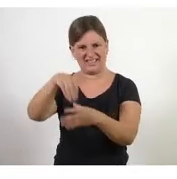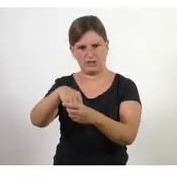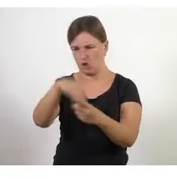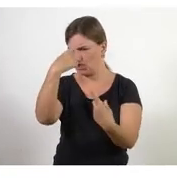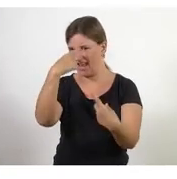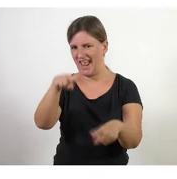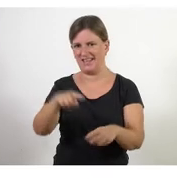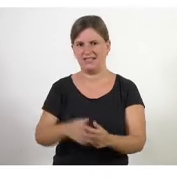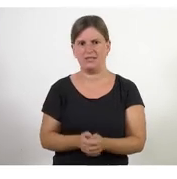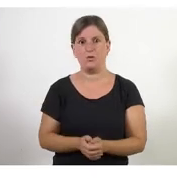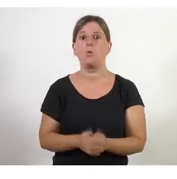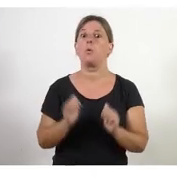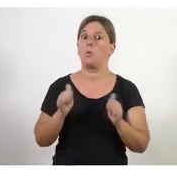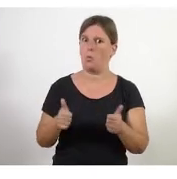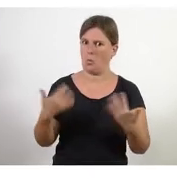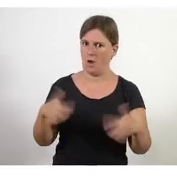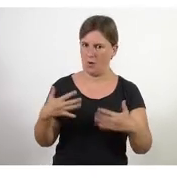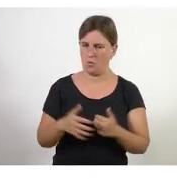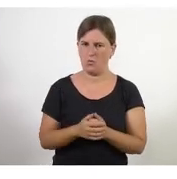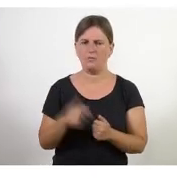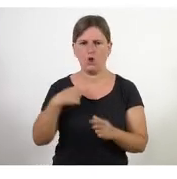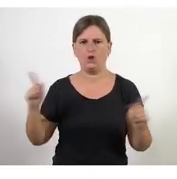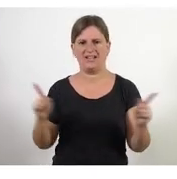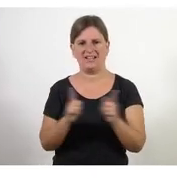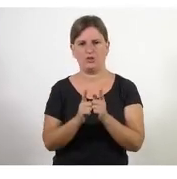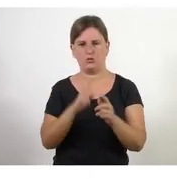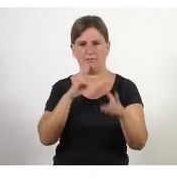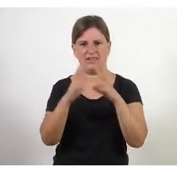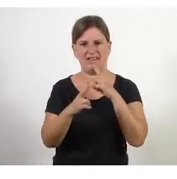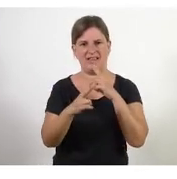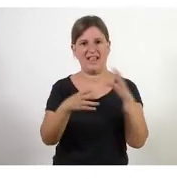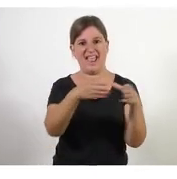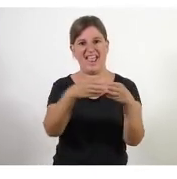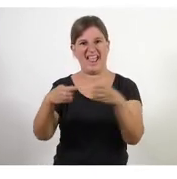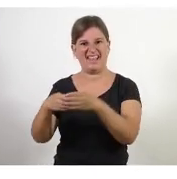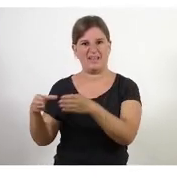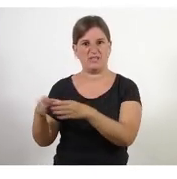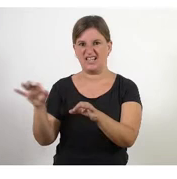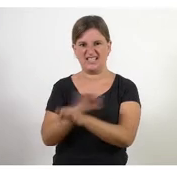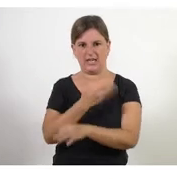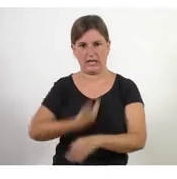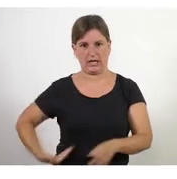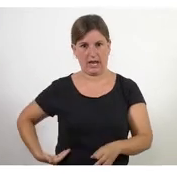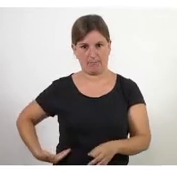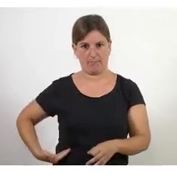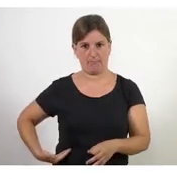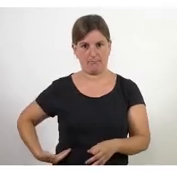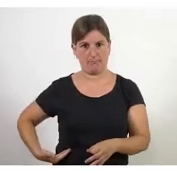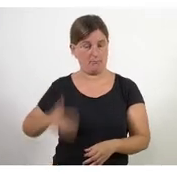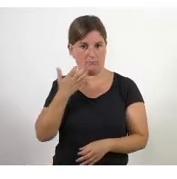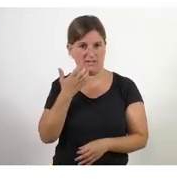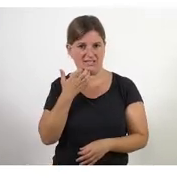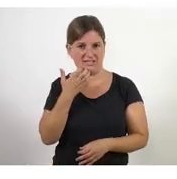uau mira t'ho resumiré equips que no tenen cap no tenen jefe no tenen jefa